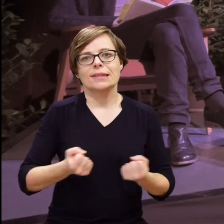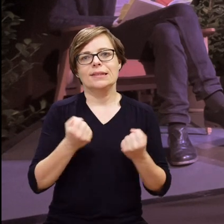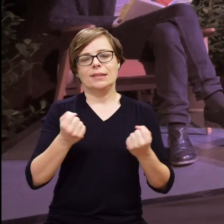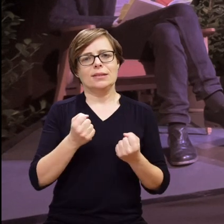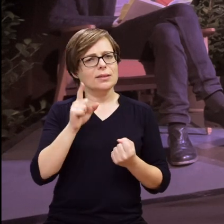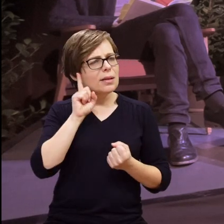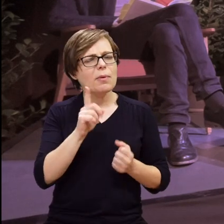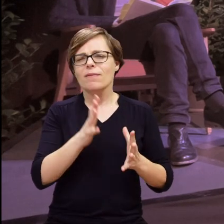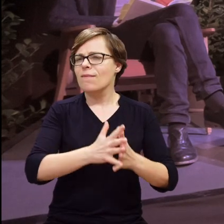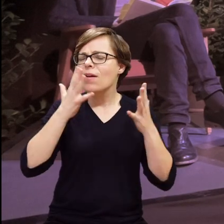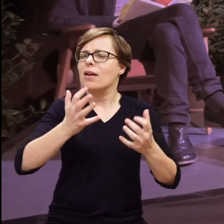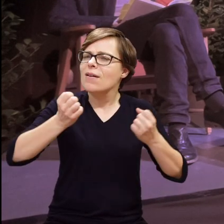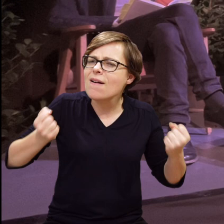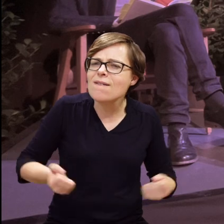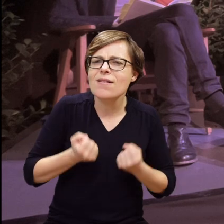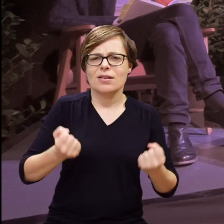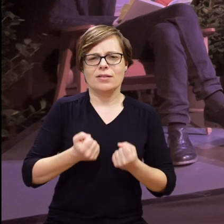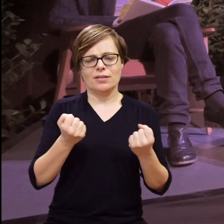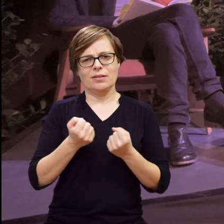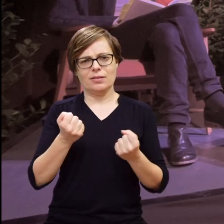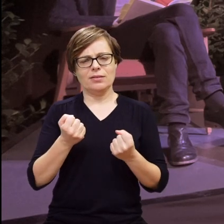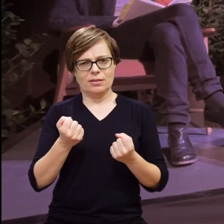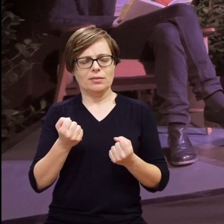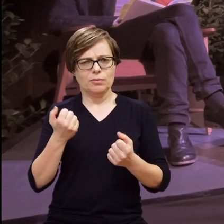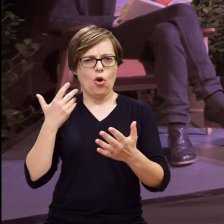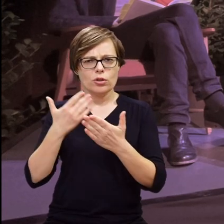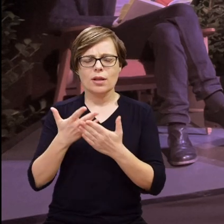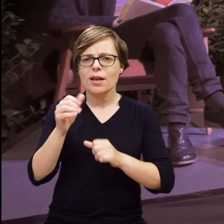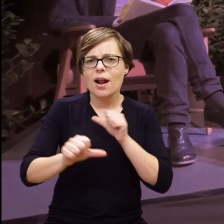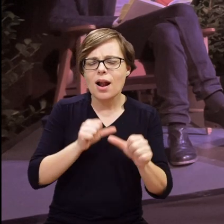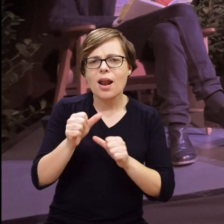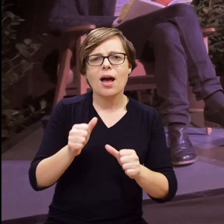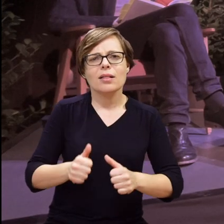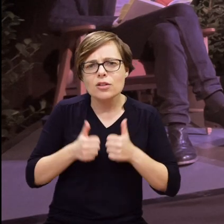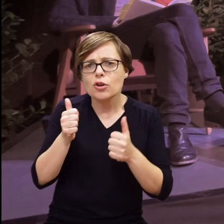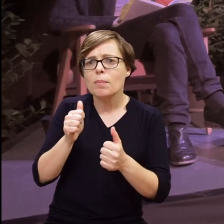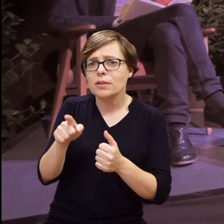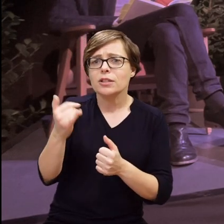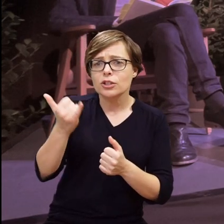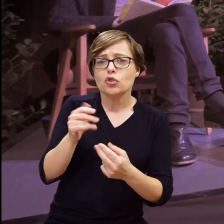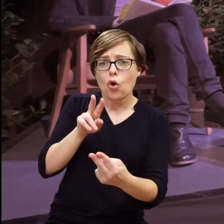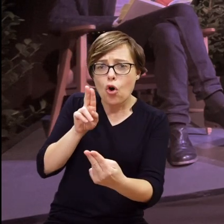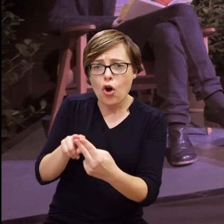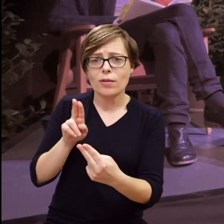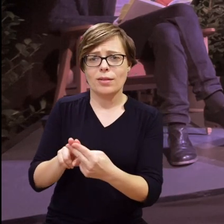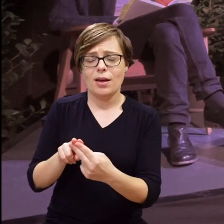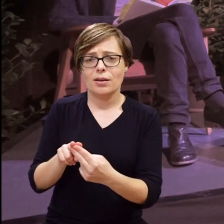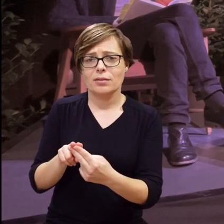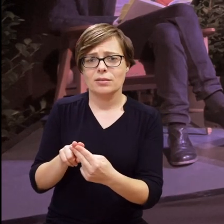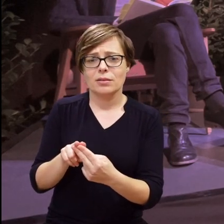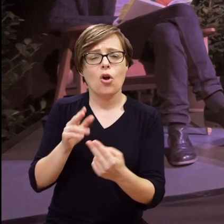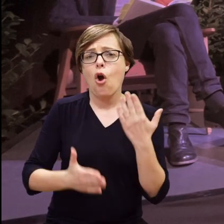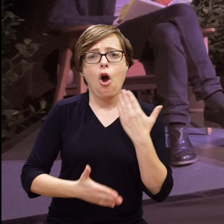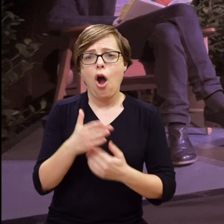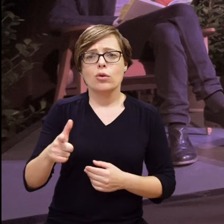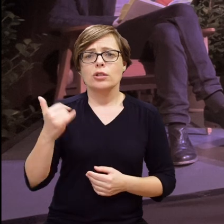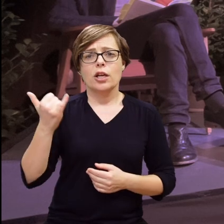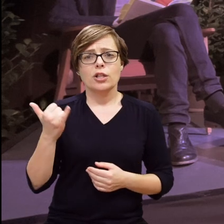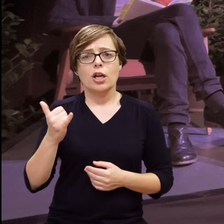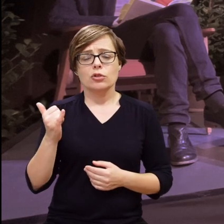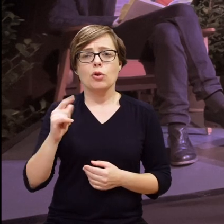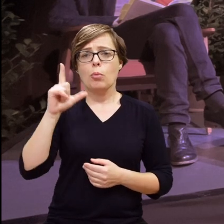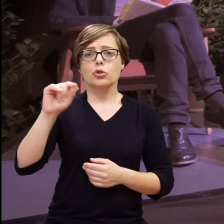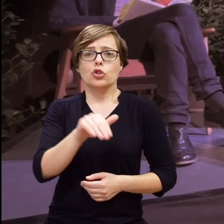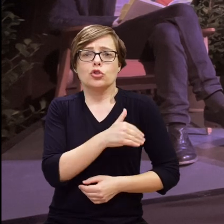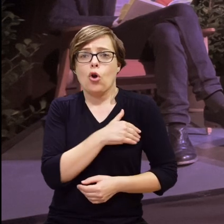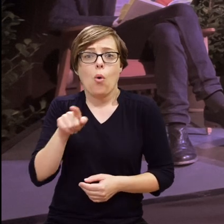absolutnie wytężonego, niezwykłego wysiłku, które włożyli przez te ostatnie kilka lat w to, żeby mieć kontakt także ze swoim